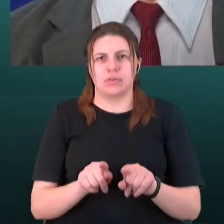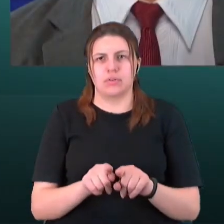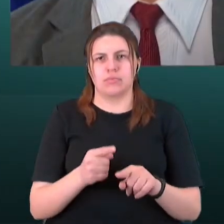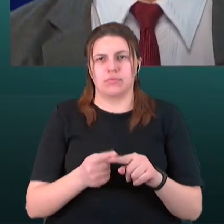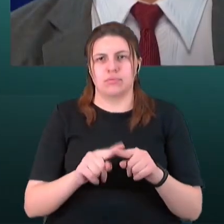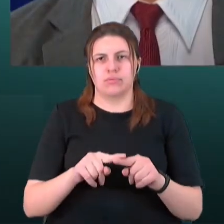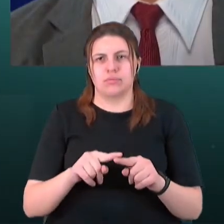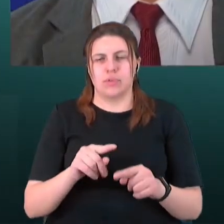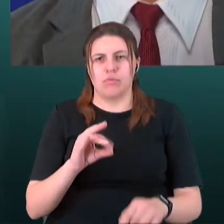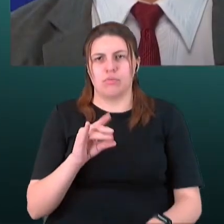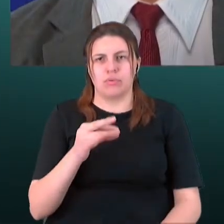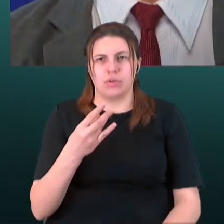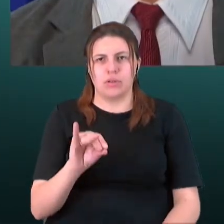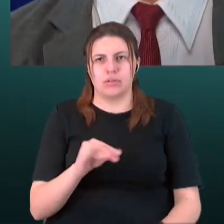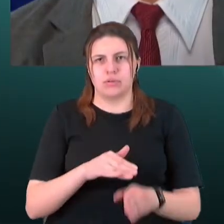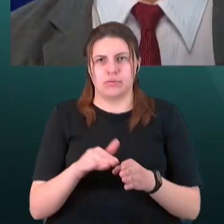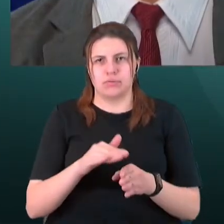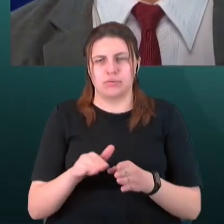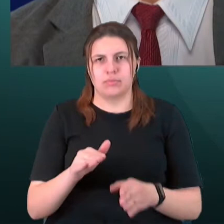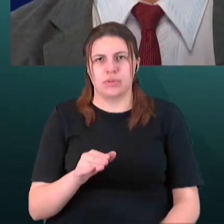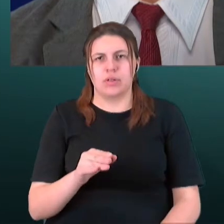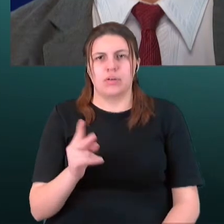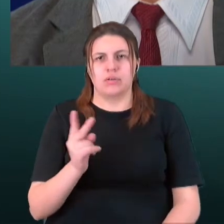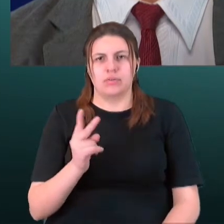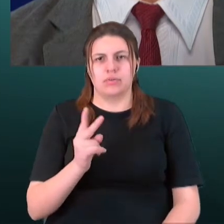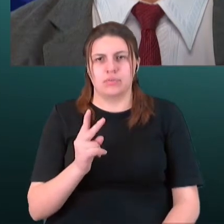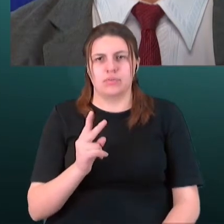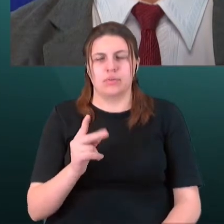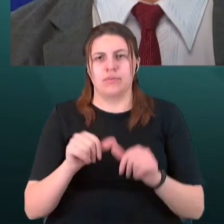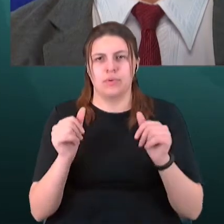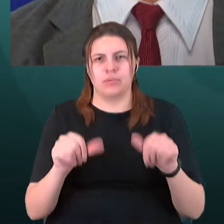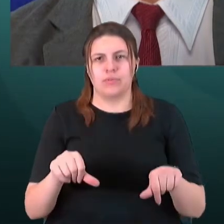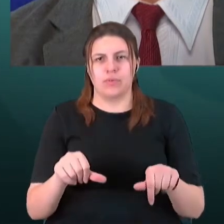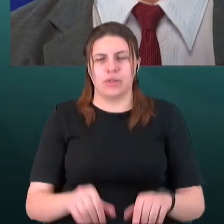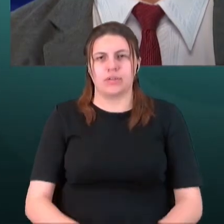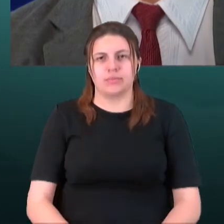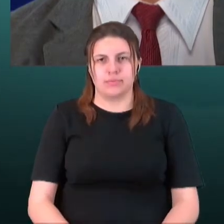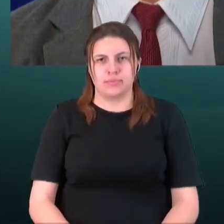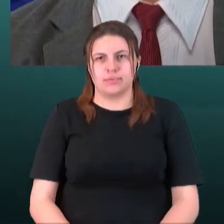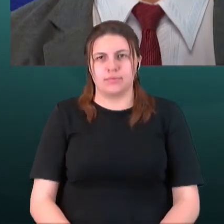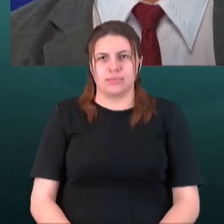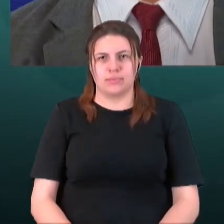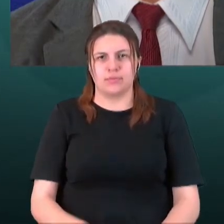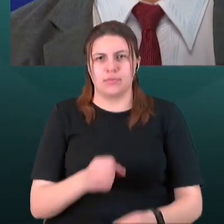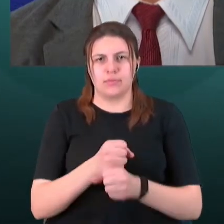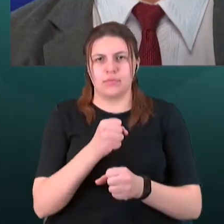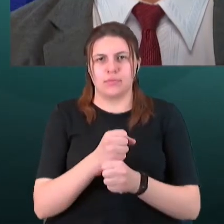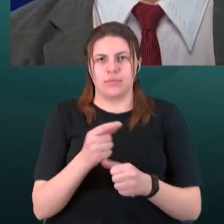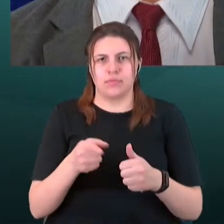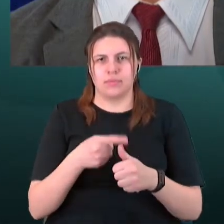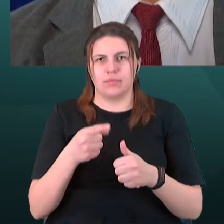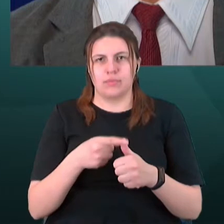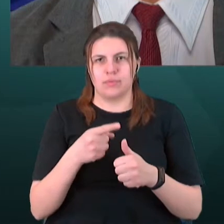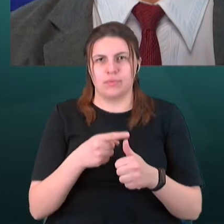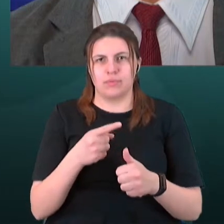Це є перша складова. Друга складова – це є формування робочої назва сільськогосподарського логістичного і сервісного